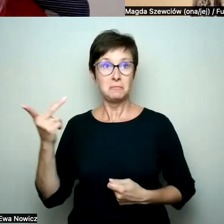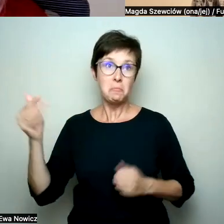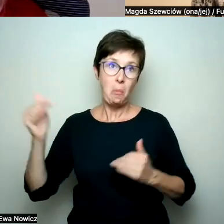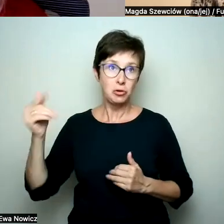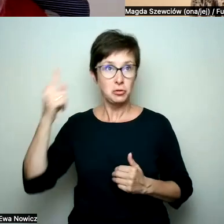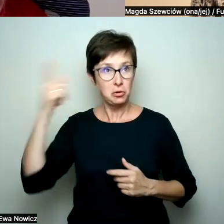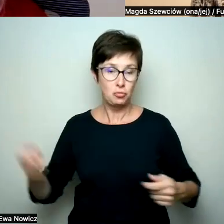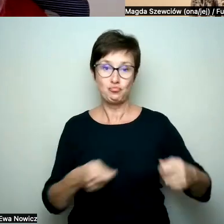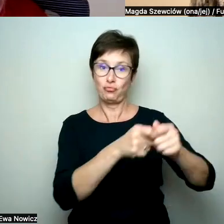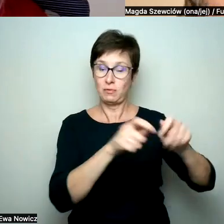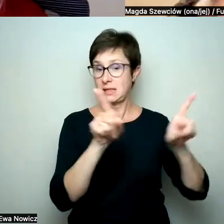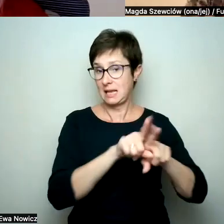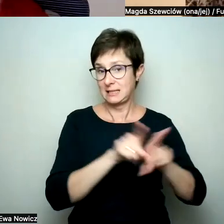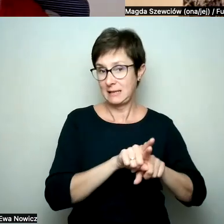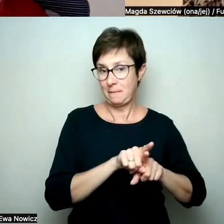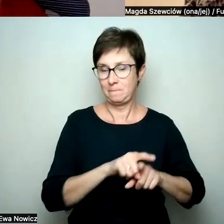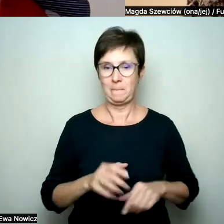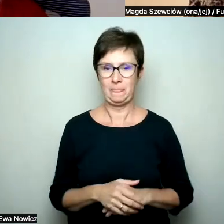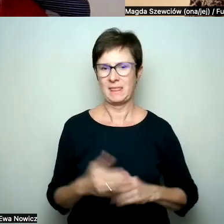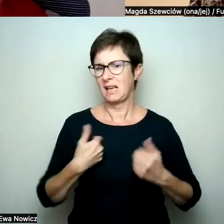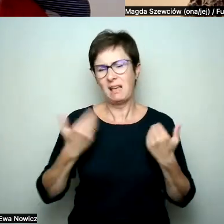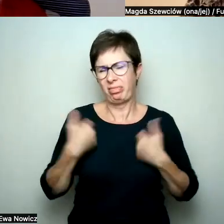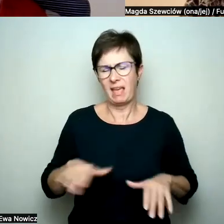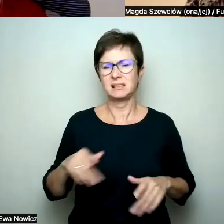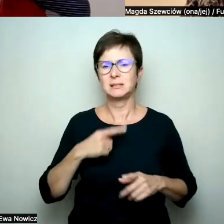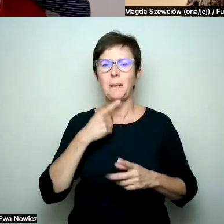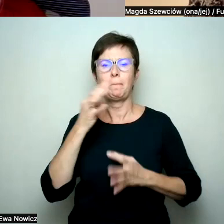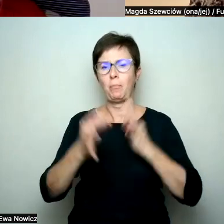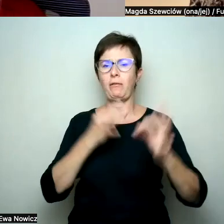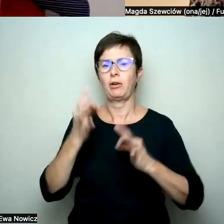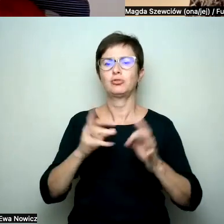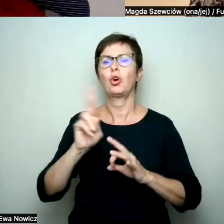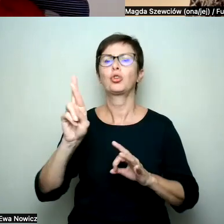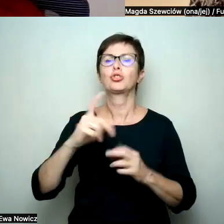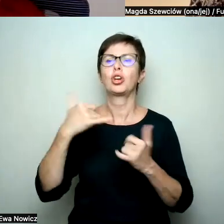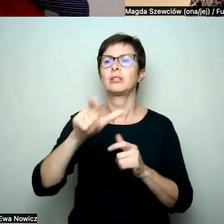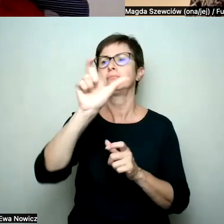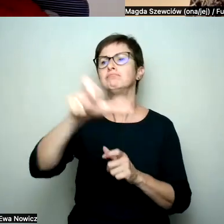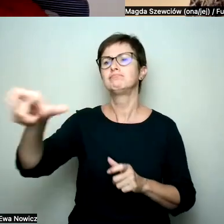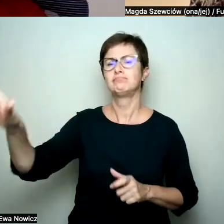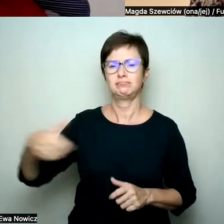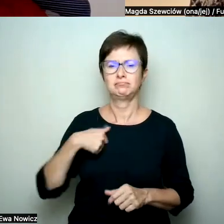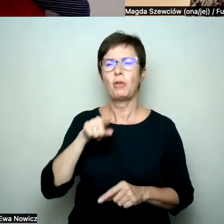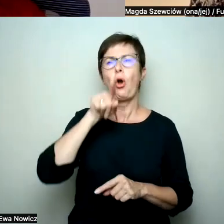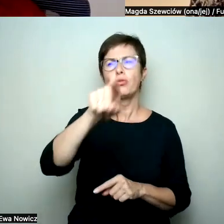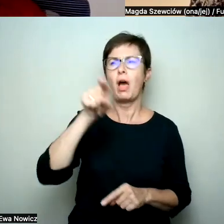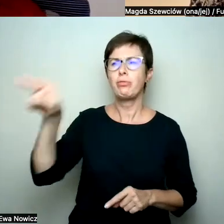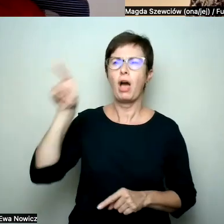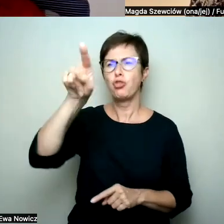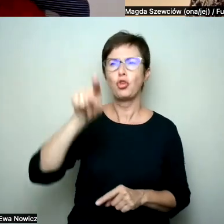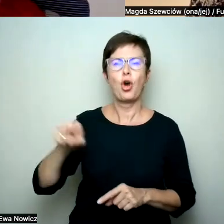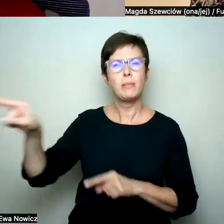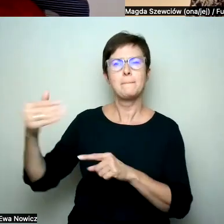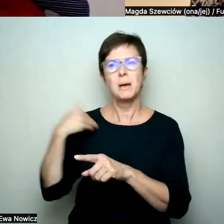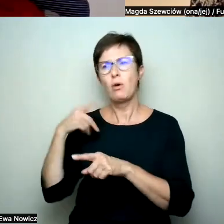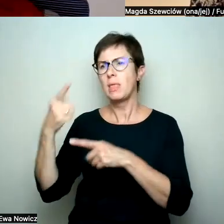rozliczać innych twórców. Bardzo staram się tego nie robić, więc nigdy nie wskazuję palcem, że ta, ta, ta i